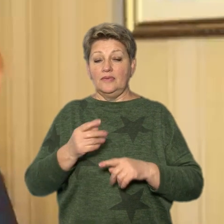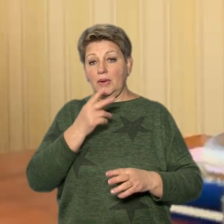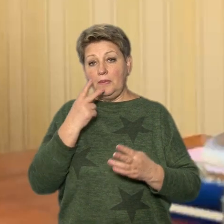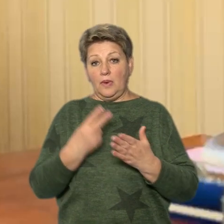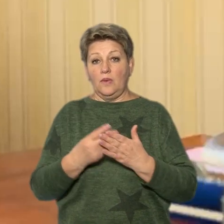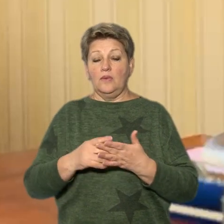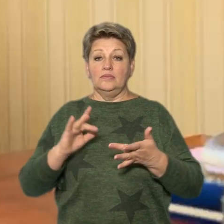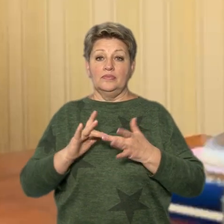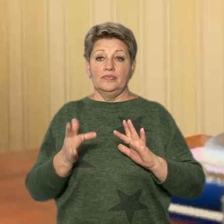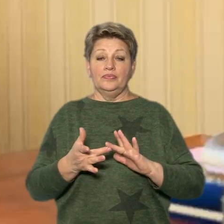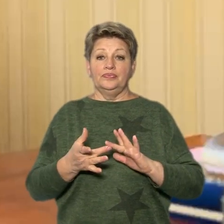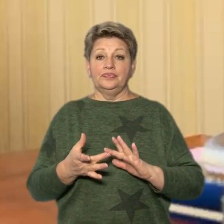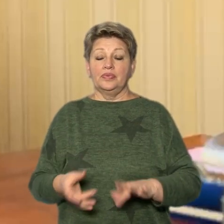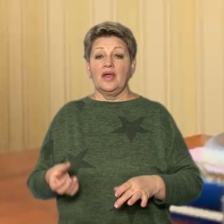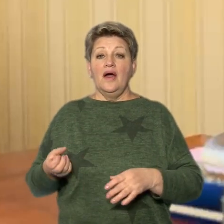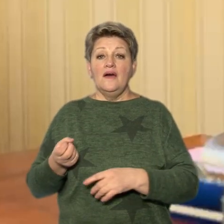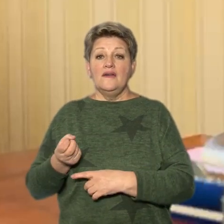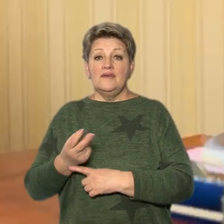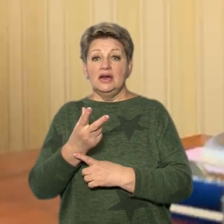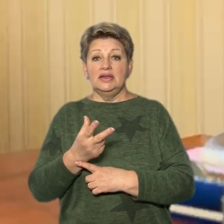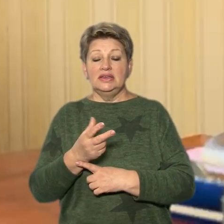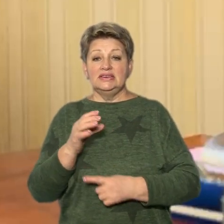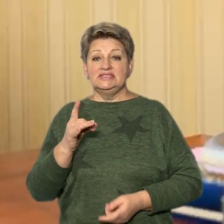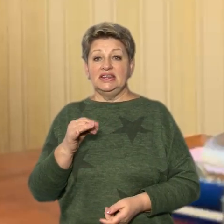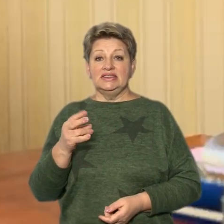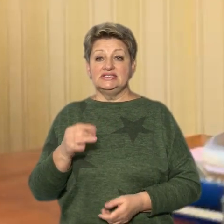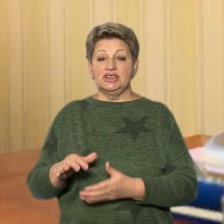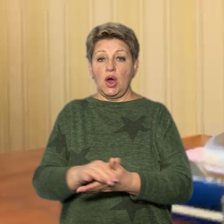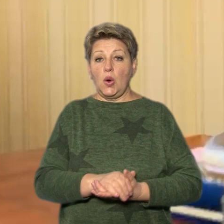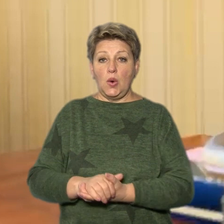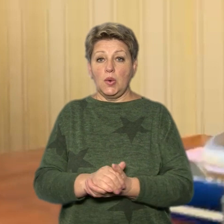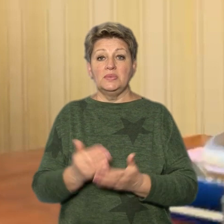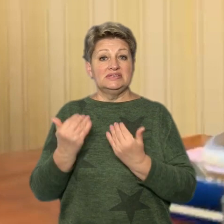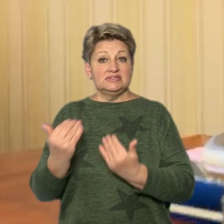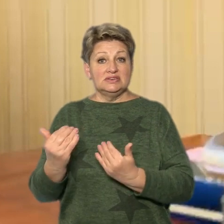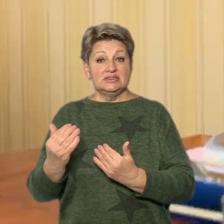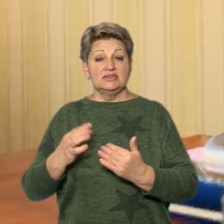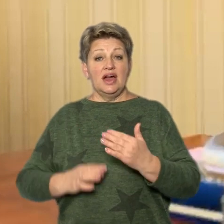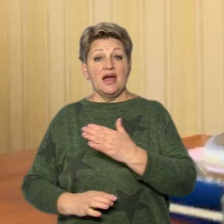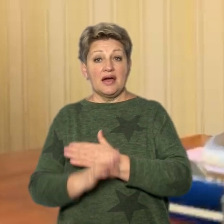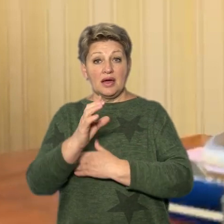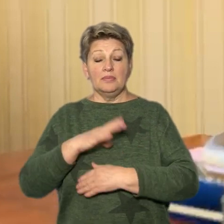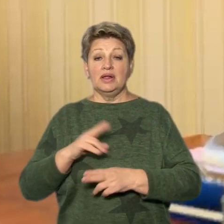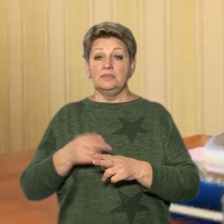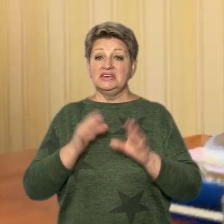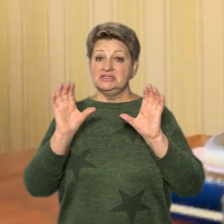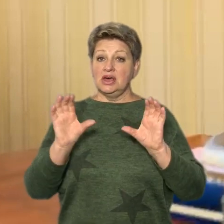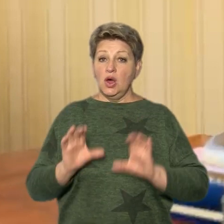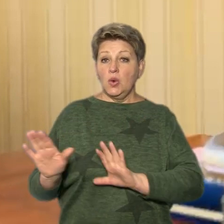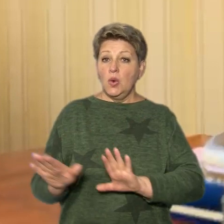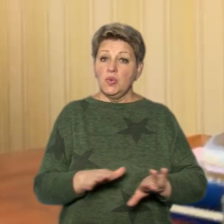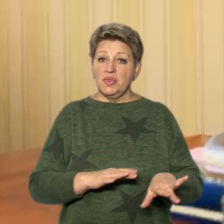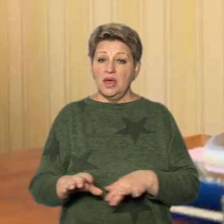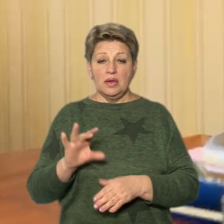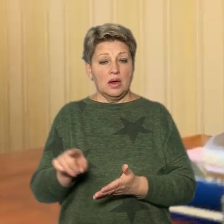Вигнання Стрітинської громади з її храму було беззаконним діянням і обов